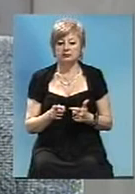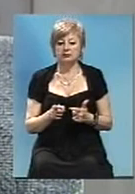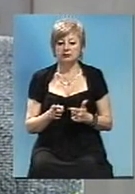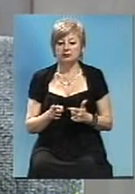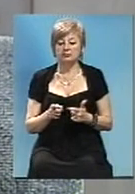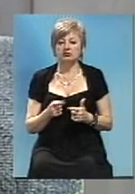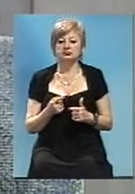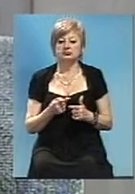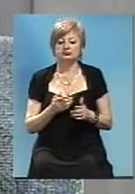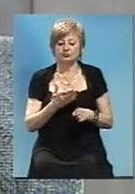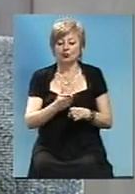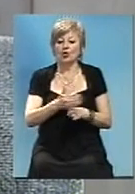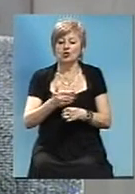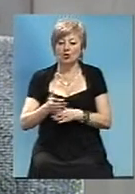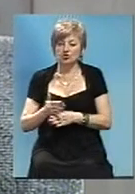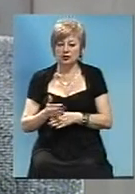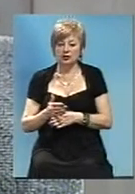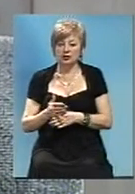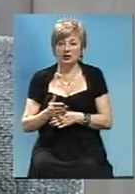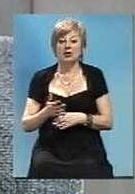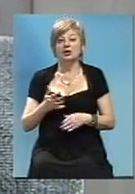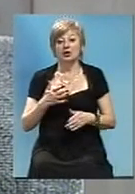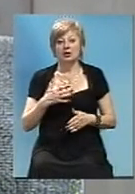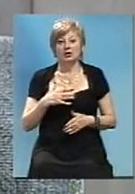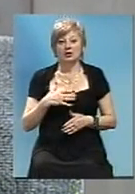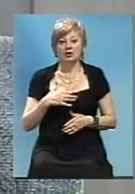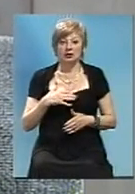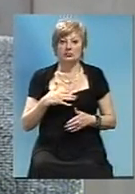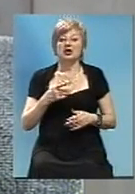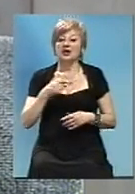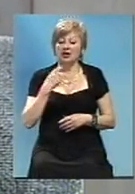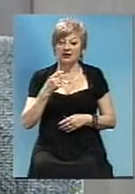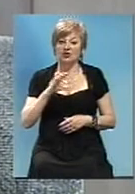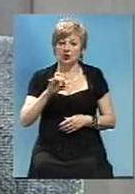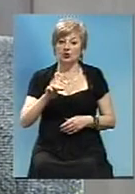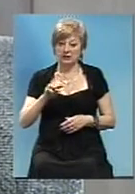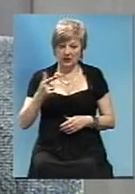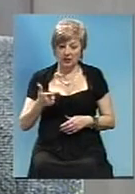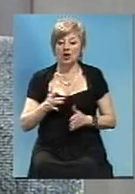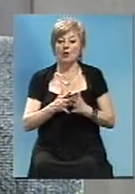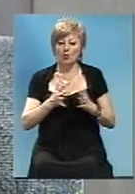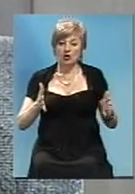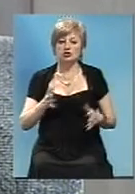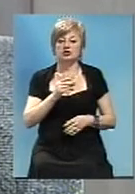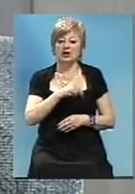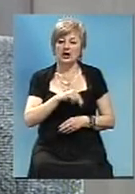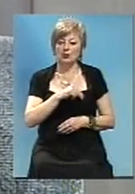поточний середній. На сьогодні ми не сподіваємо з ОТГ. Ще раз говорю, і ОТГ більше працюють з